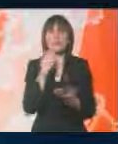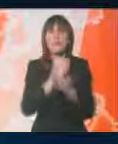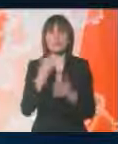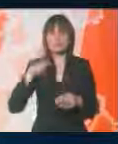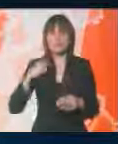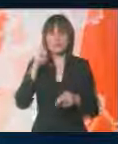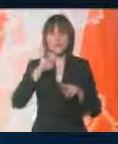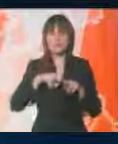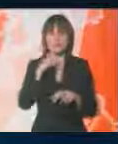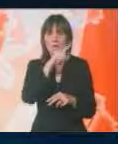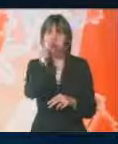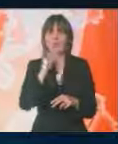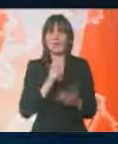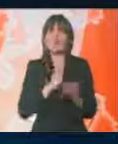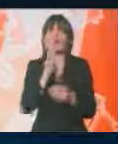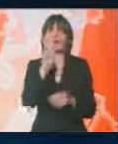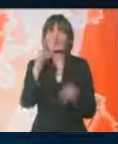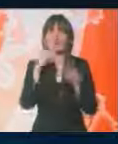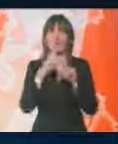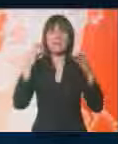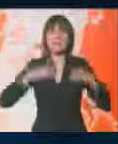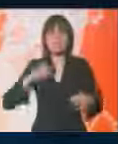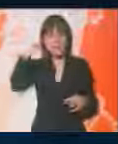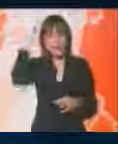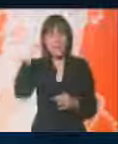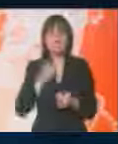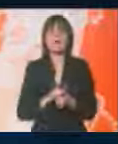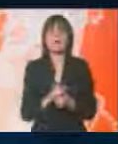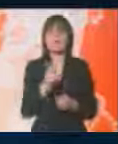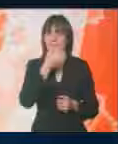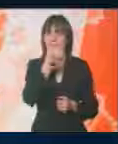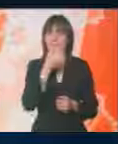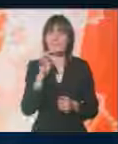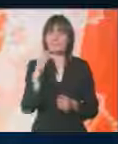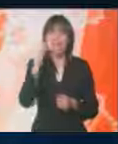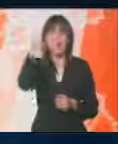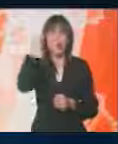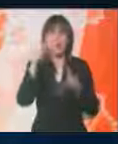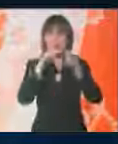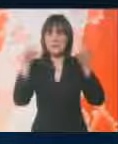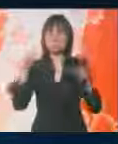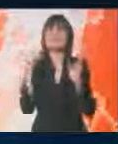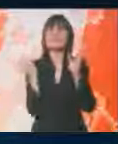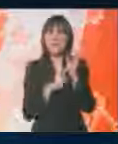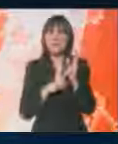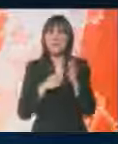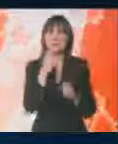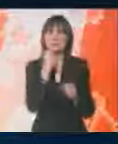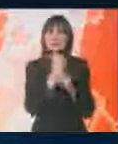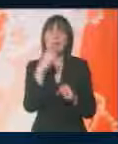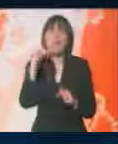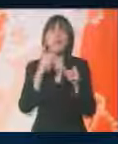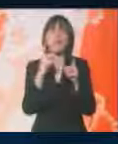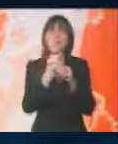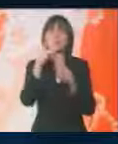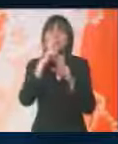rešavanje ovog pitanja. Vršilac dužnosti predsednika Kosova Jakub Krasnići izjavio je da kosovske institucije zahtevaju ažurnost EULEX